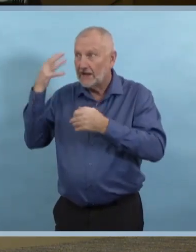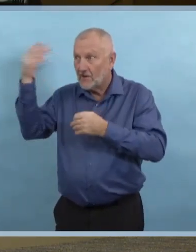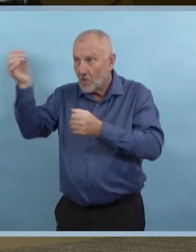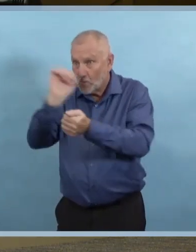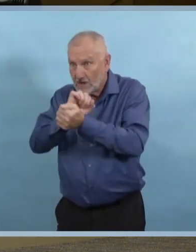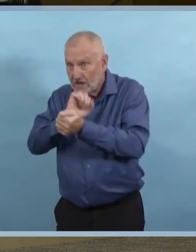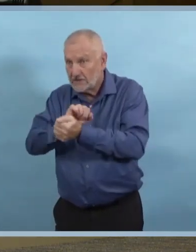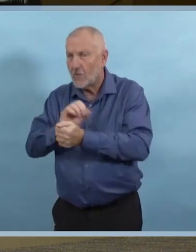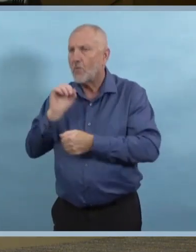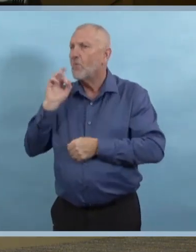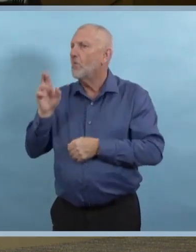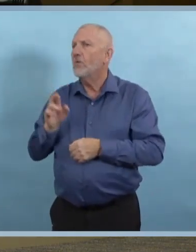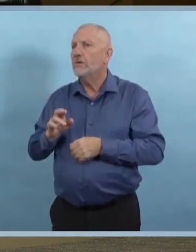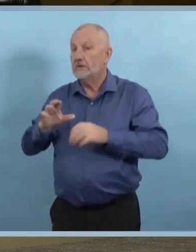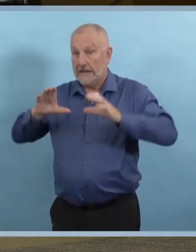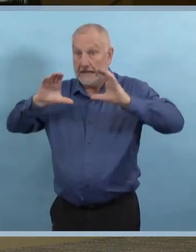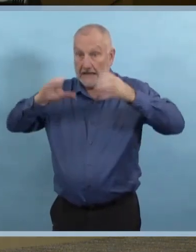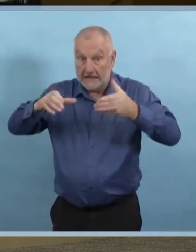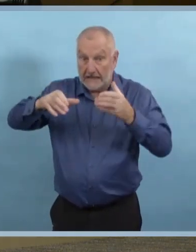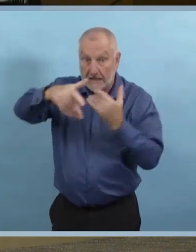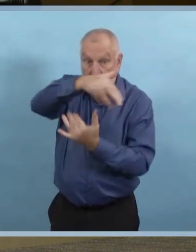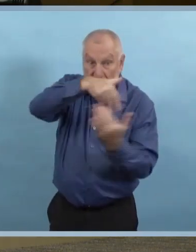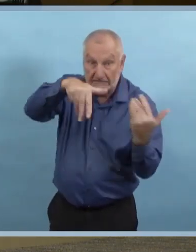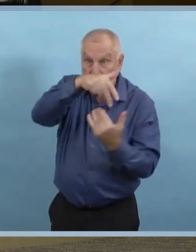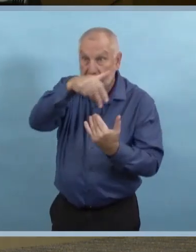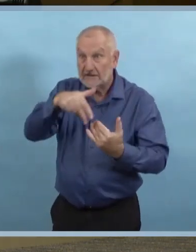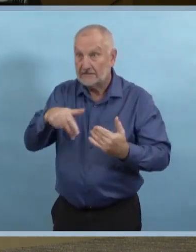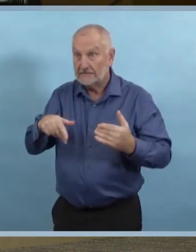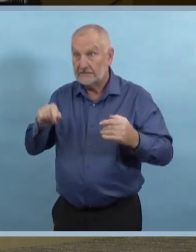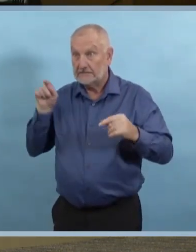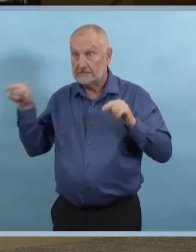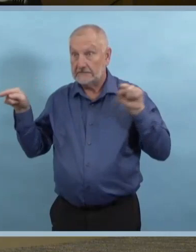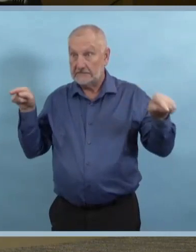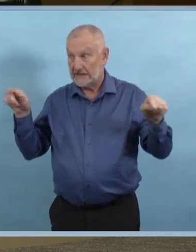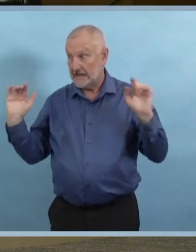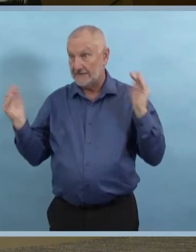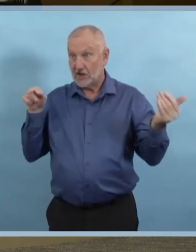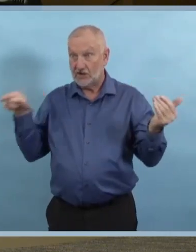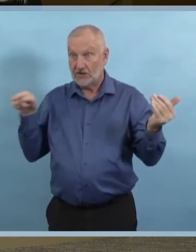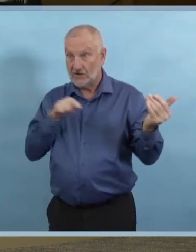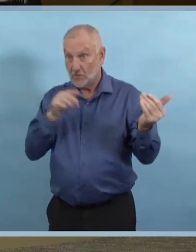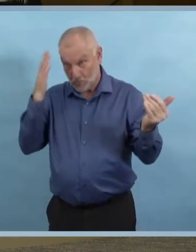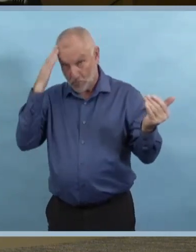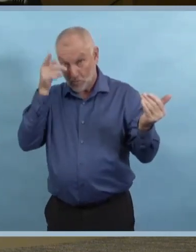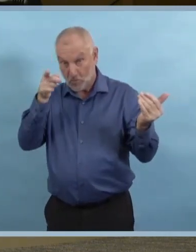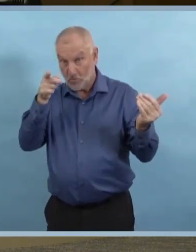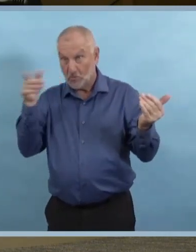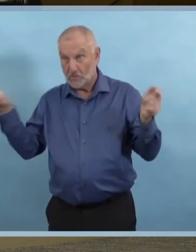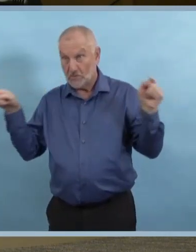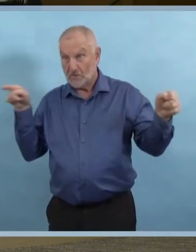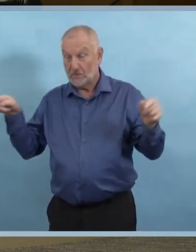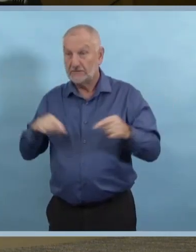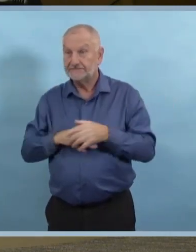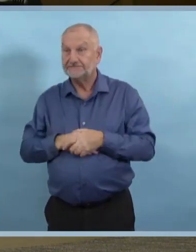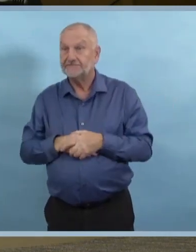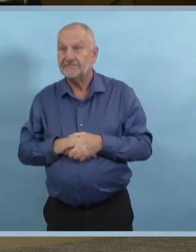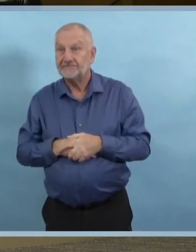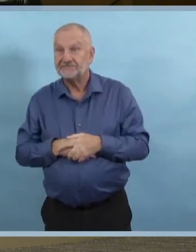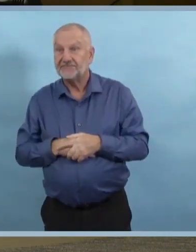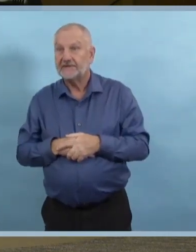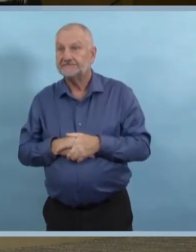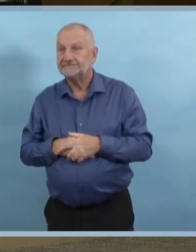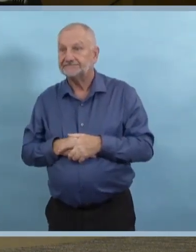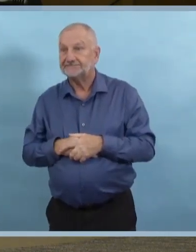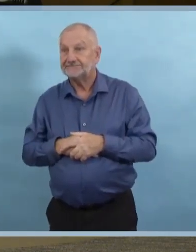Donc, pouvez-vous dire si la transmission se produit dans ces rassemblements ou dans les milieux de